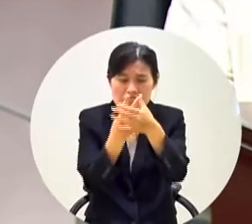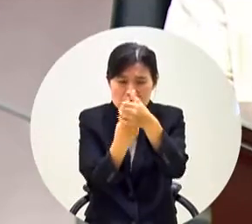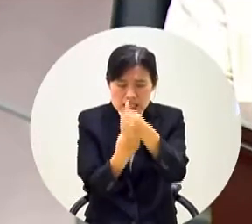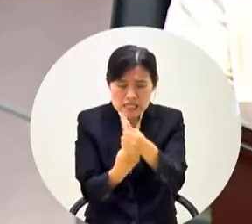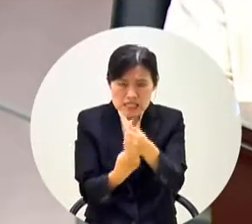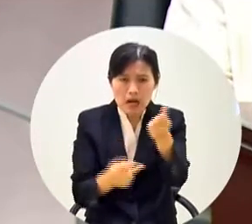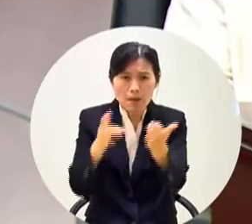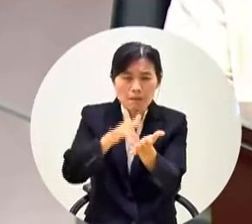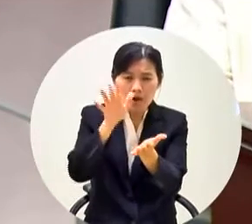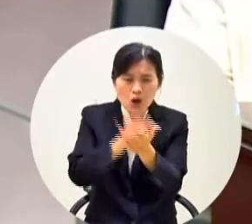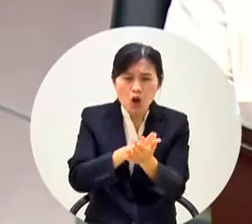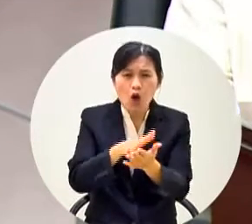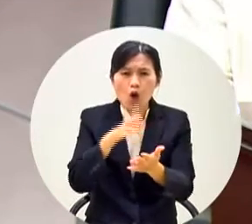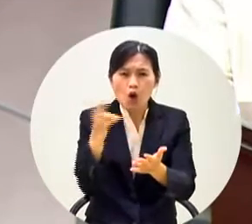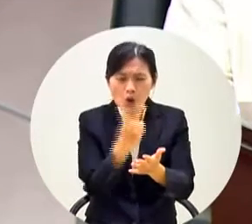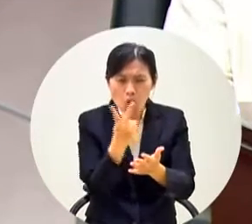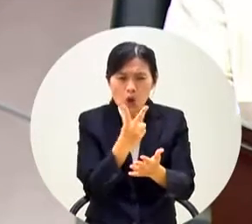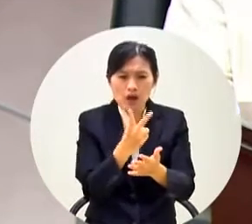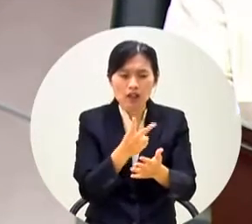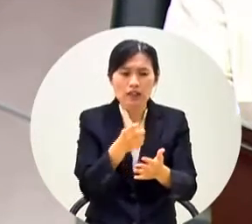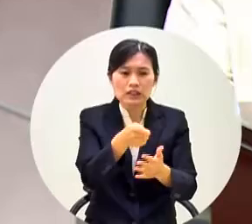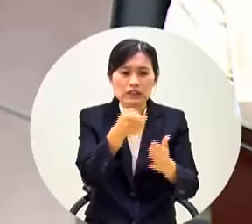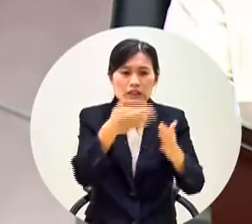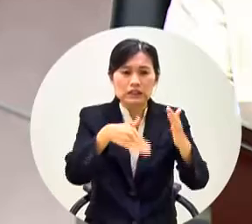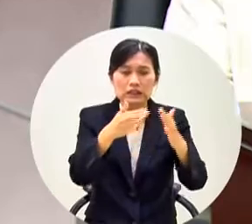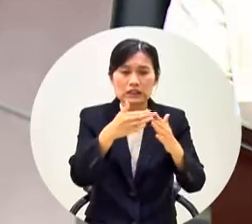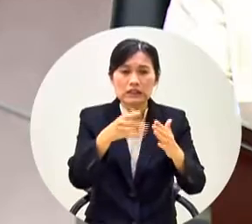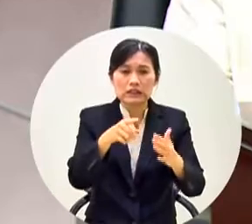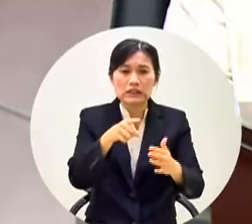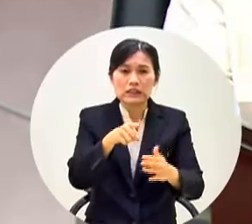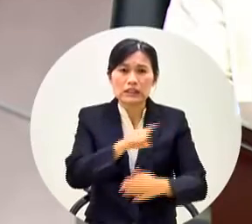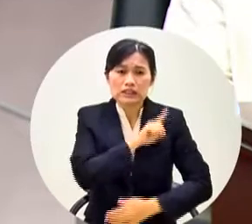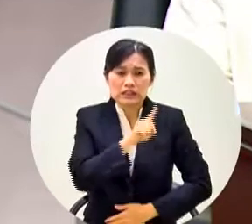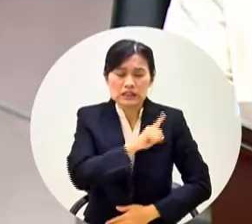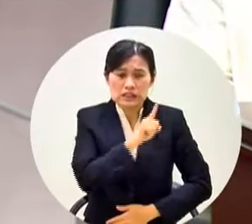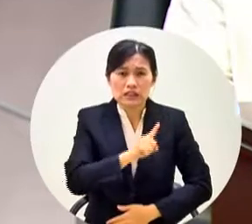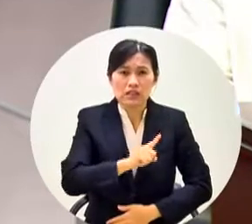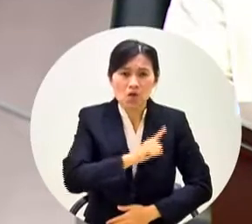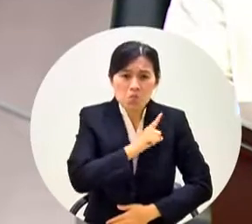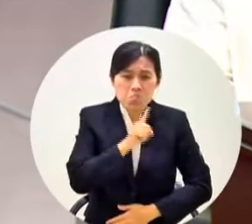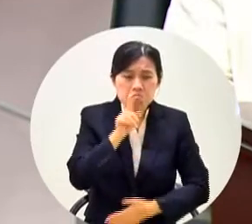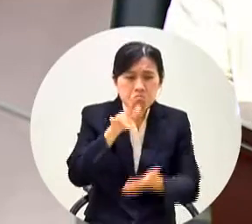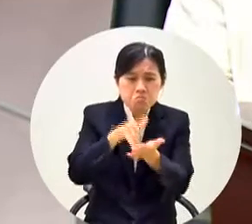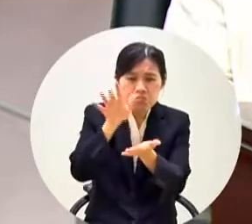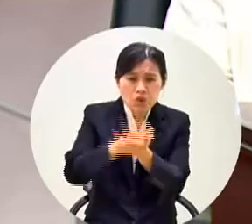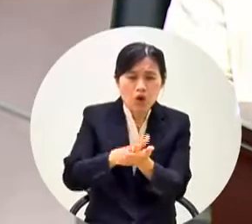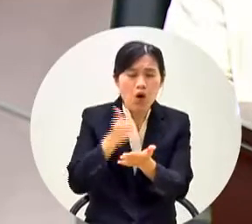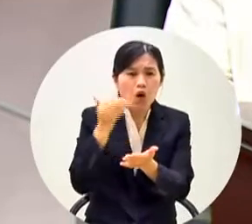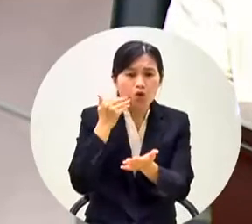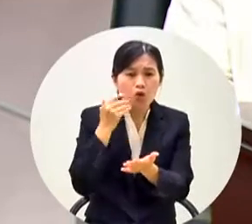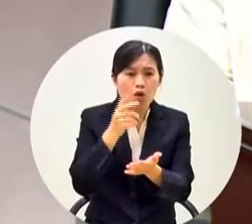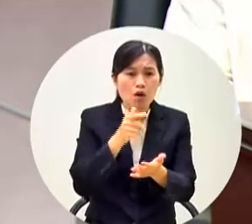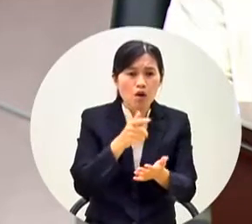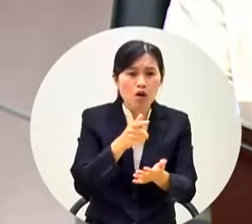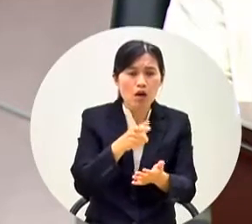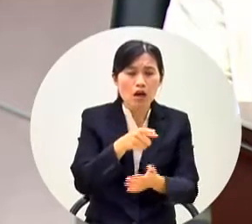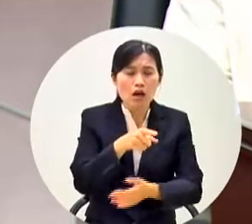自行單獨招標採購請舉